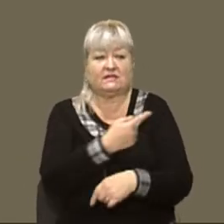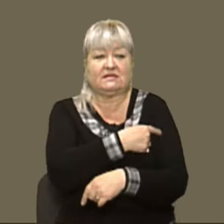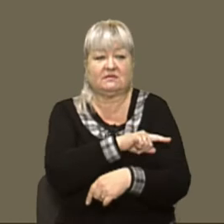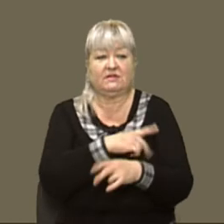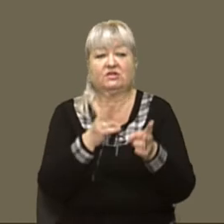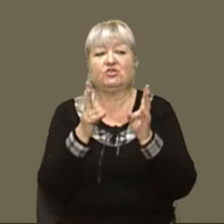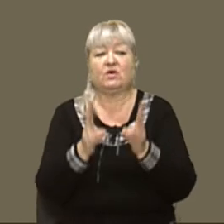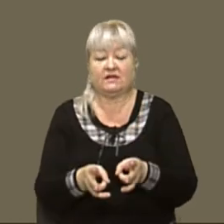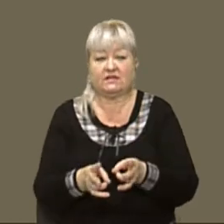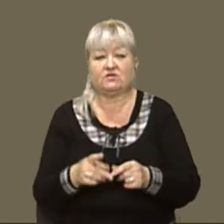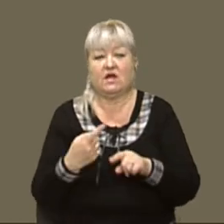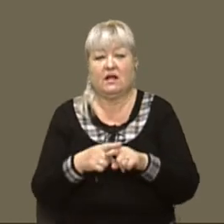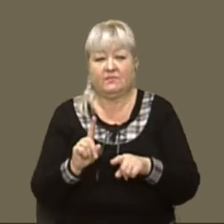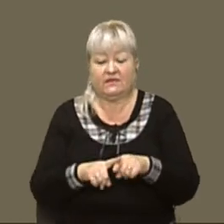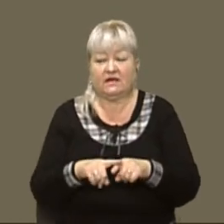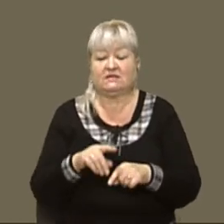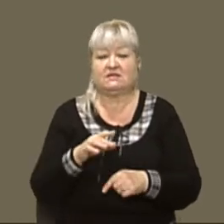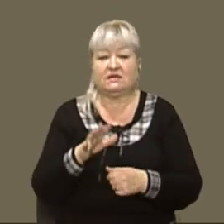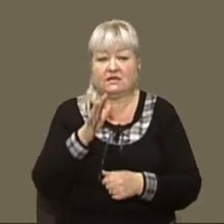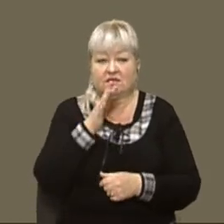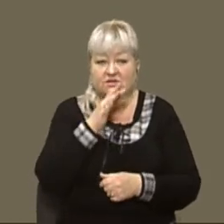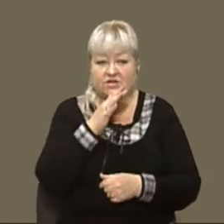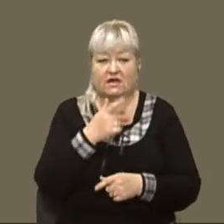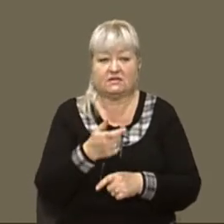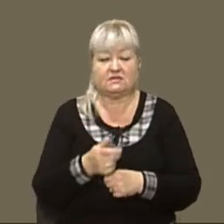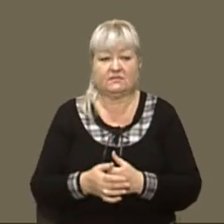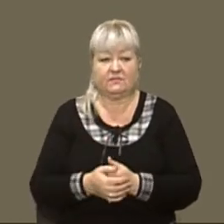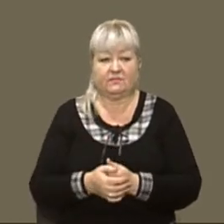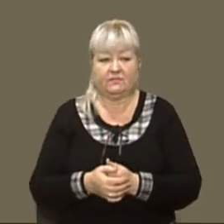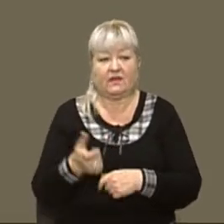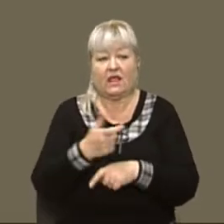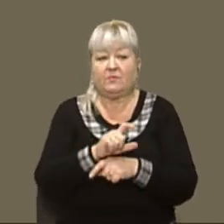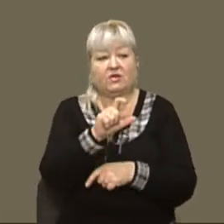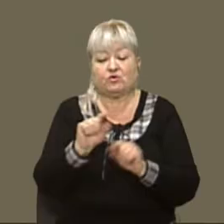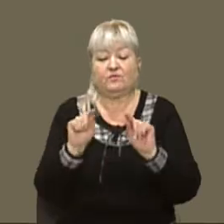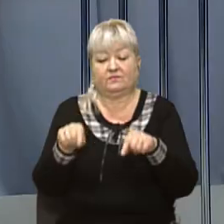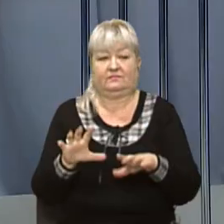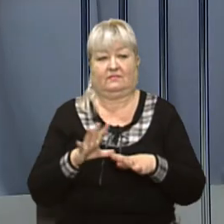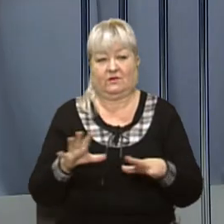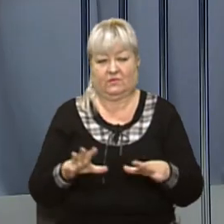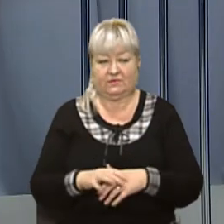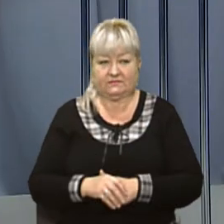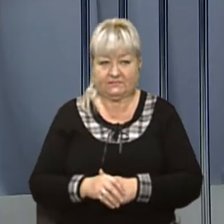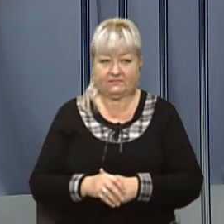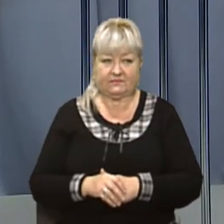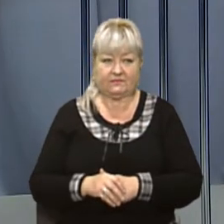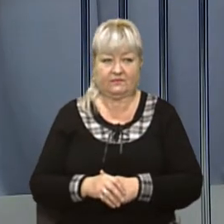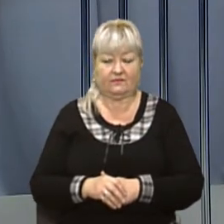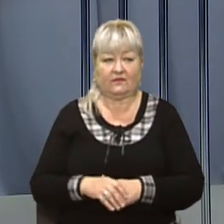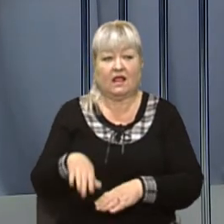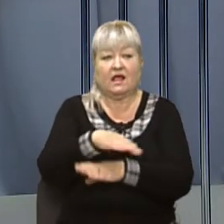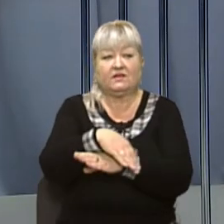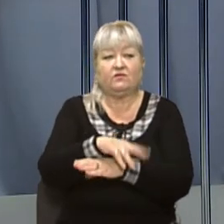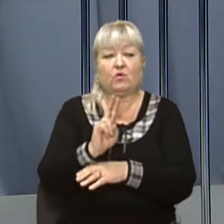медициною катастрофи, на цю годину більше поступлень не було. На